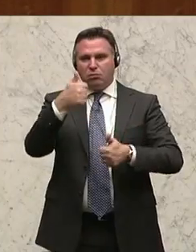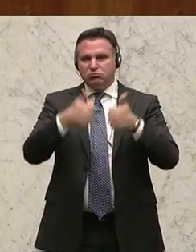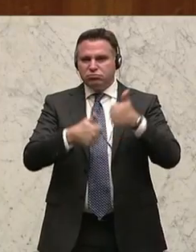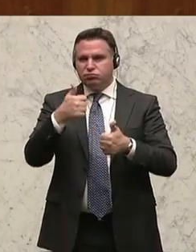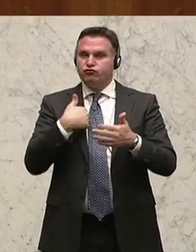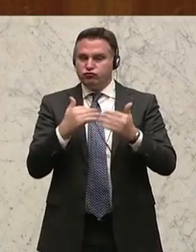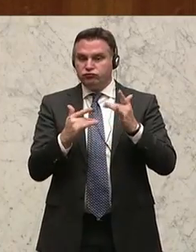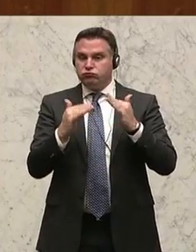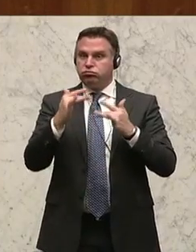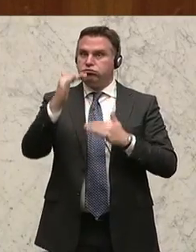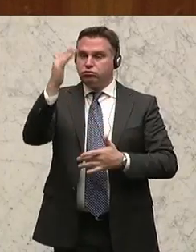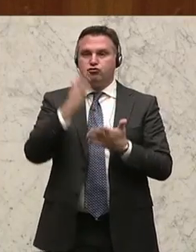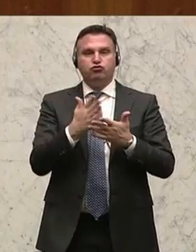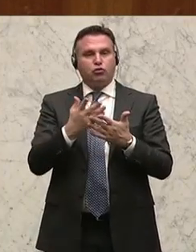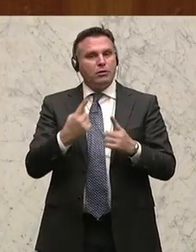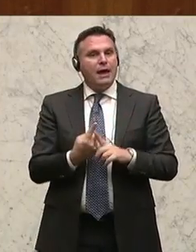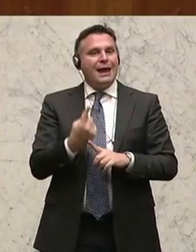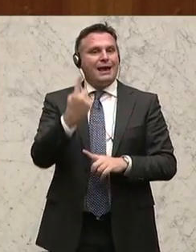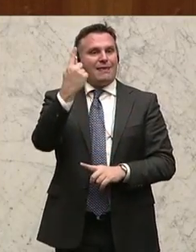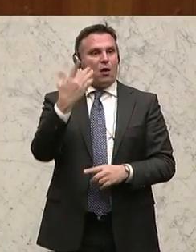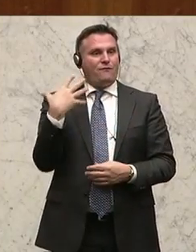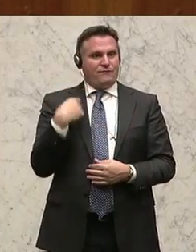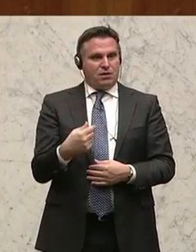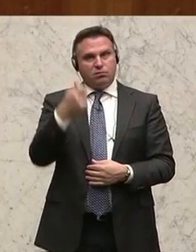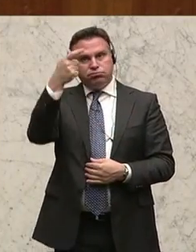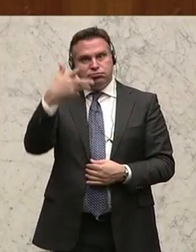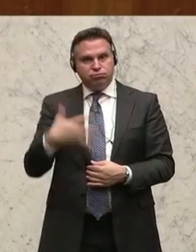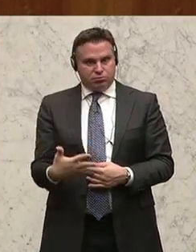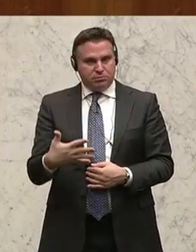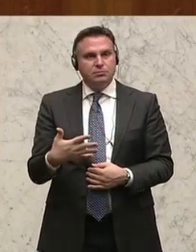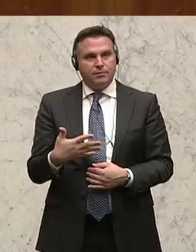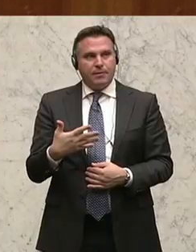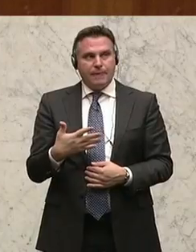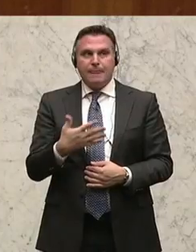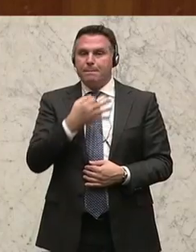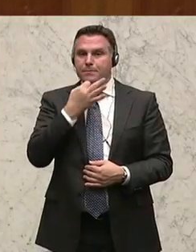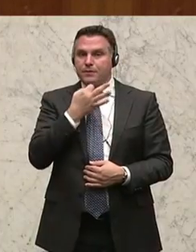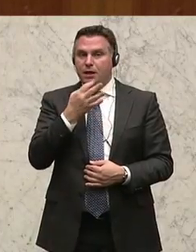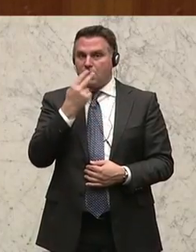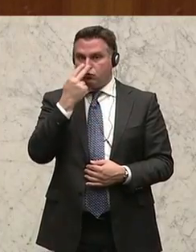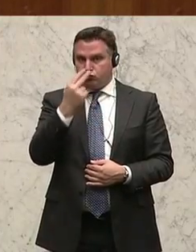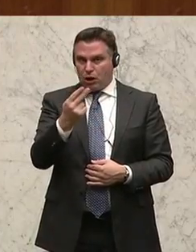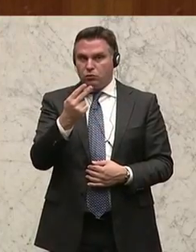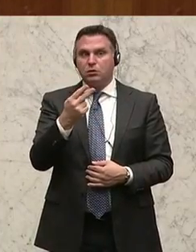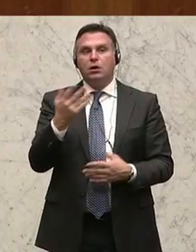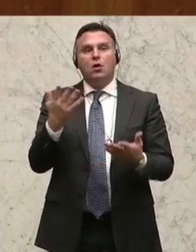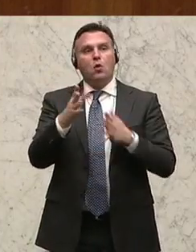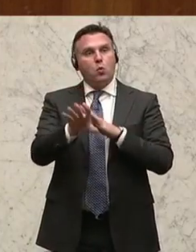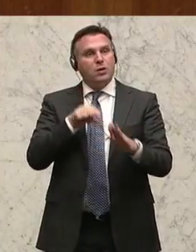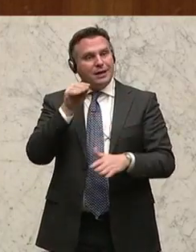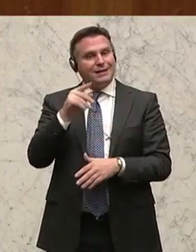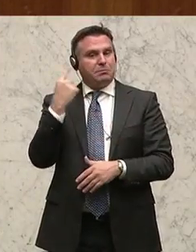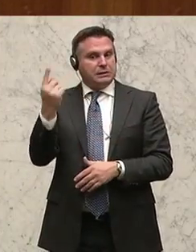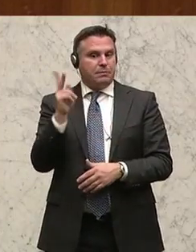auf einem aufsteigenden Ast. Und wenn man sich das wirklich anschaut, nämlich im Detail, dann sehen wir ganz deutlich, dort, wo die Unternehmer